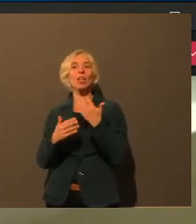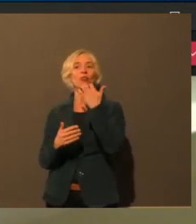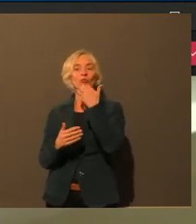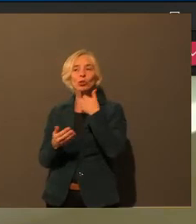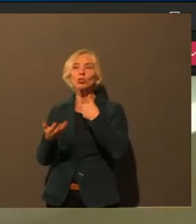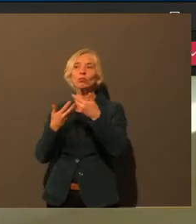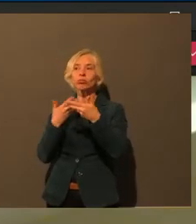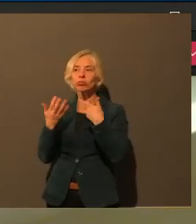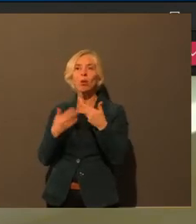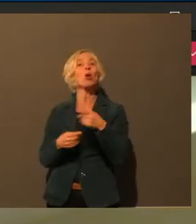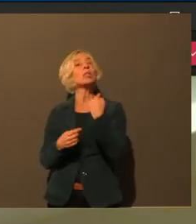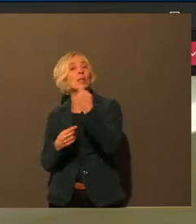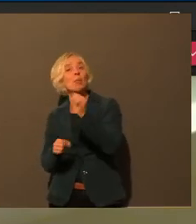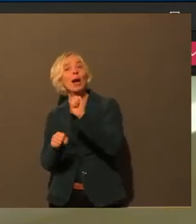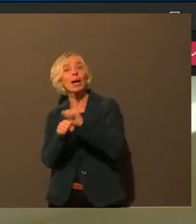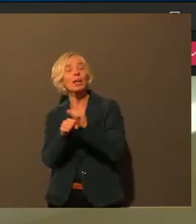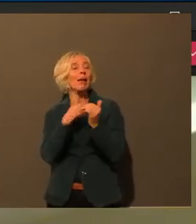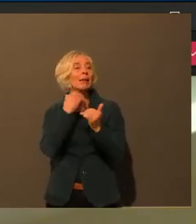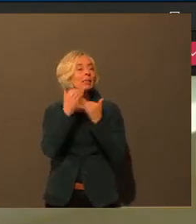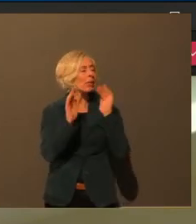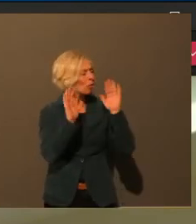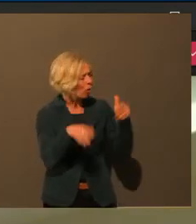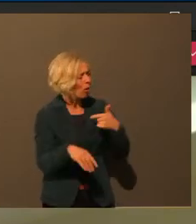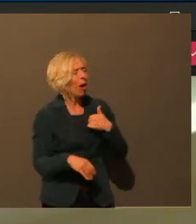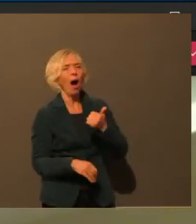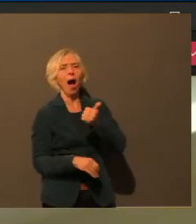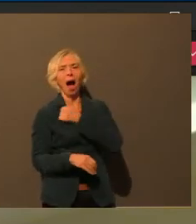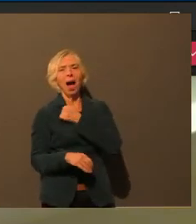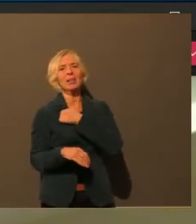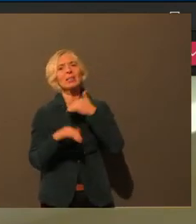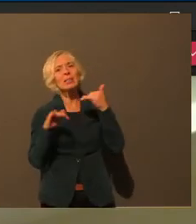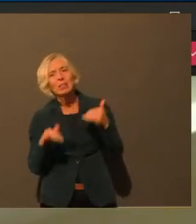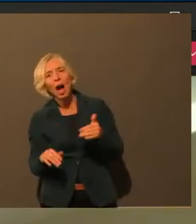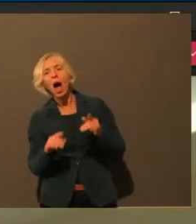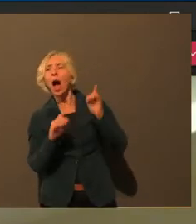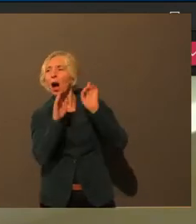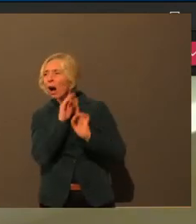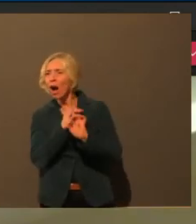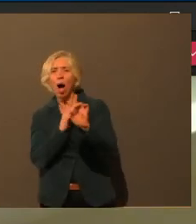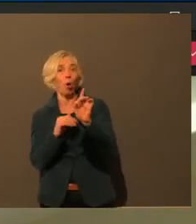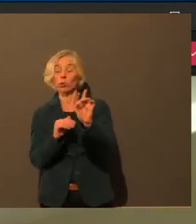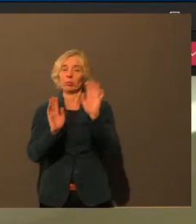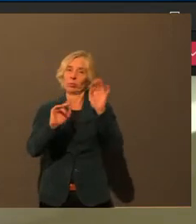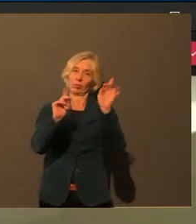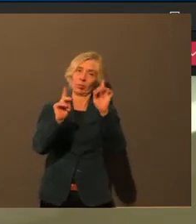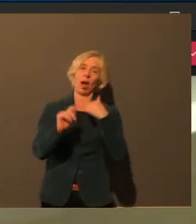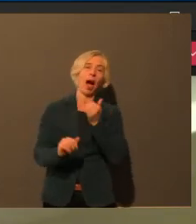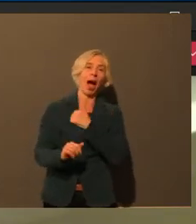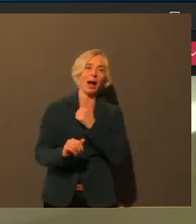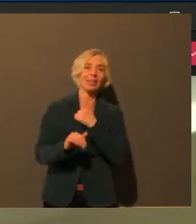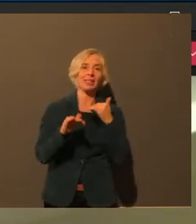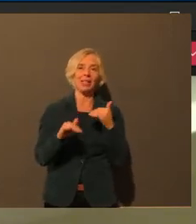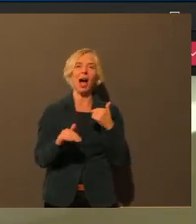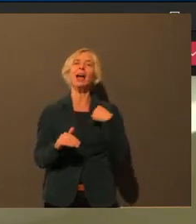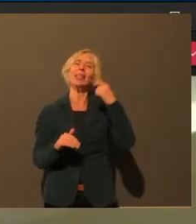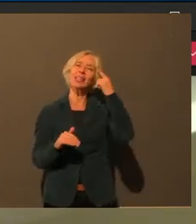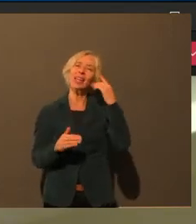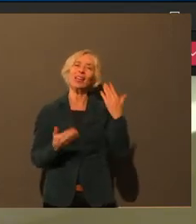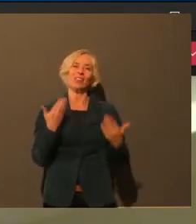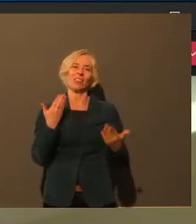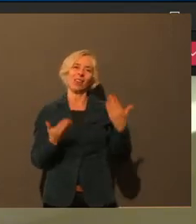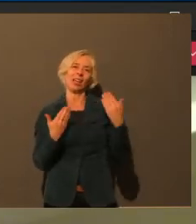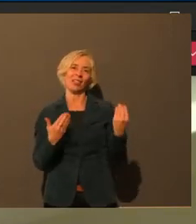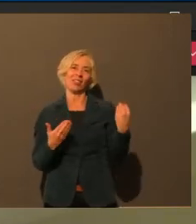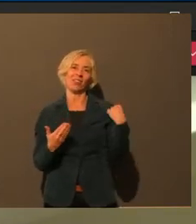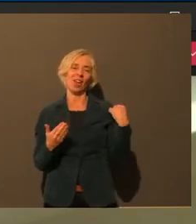da irgendwie Angst, die Situation beängstigt mich, ich traue mich nicht mehr raus. Aber das wäre, glaube ich, auch so ein bisschen bei uns für die Stadtgesellschaft ein